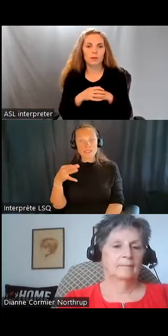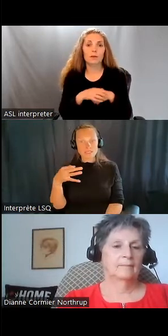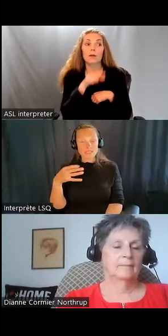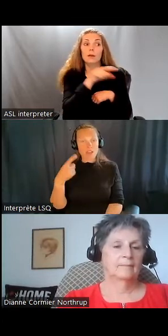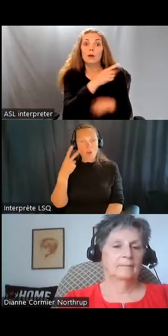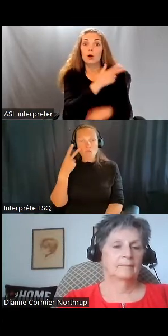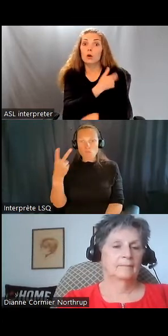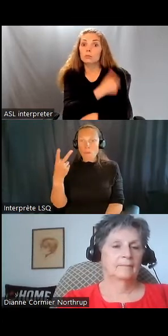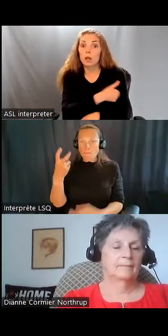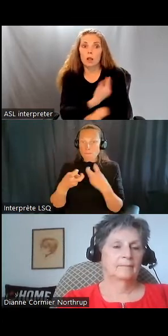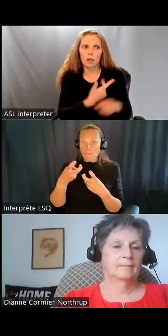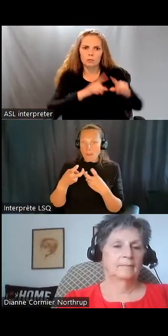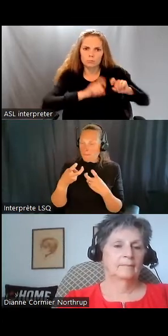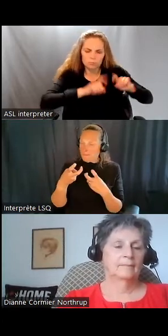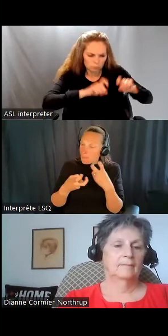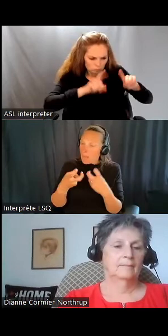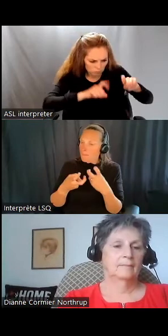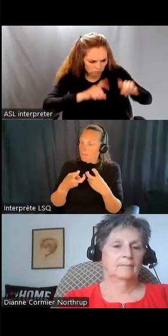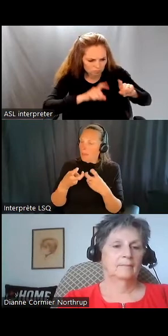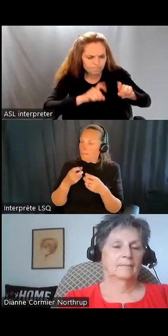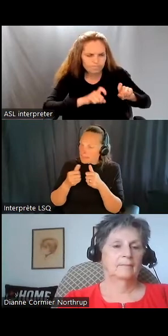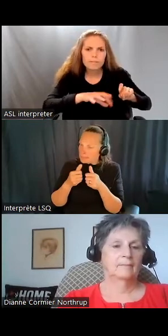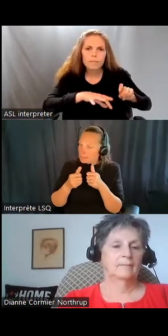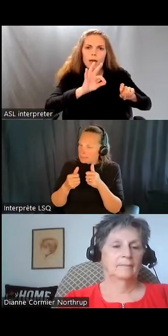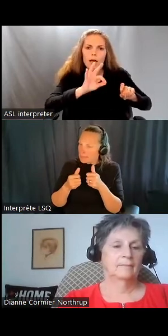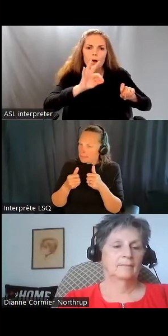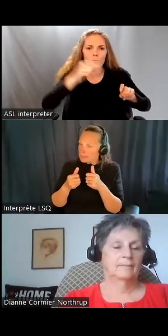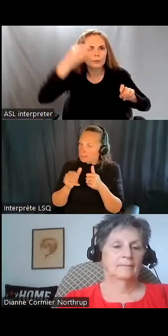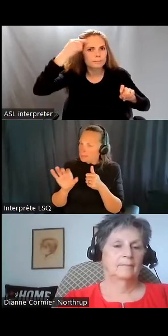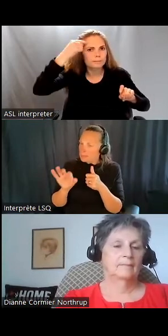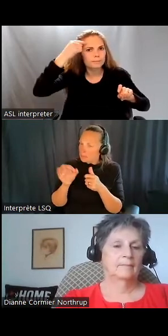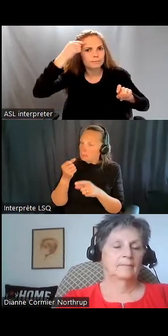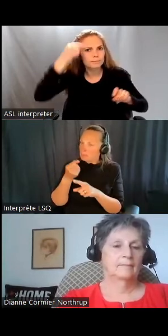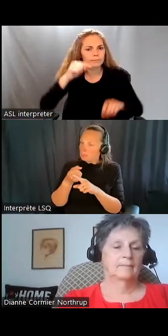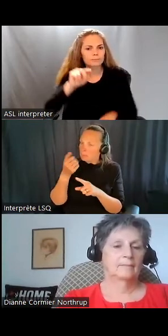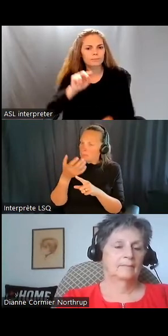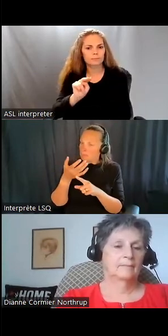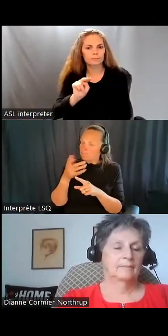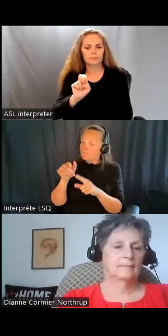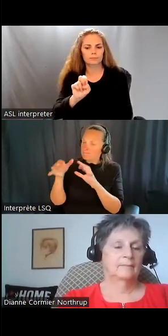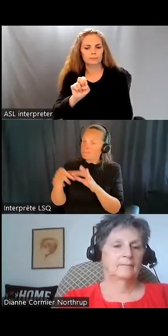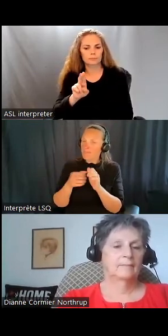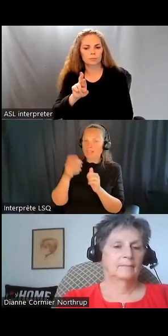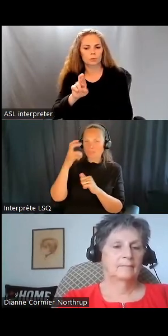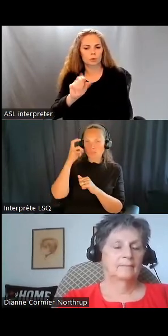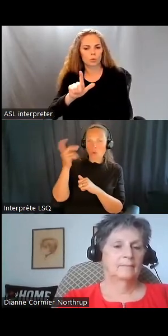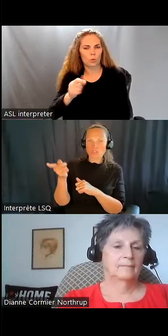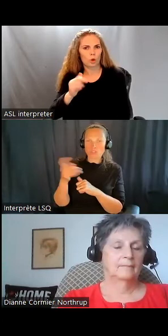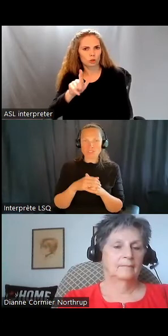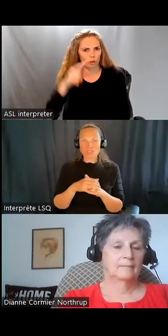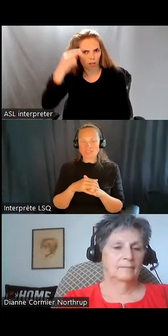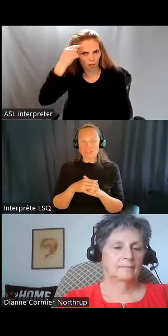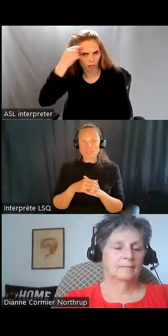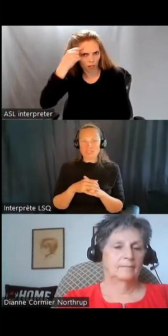et ils ont fait toutes sortes de tests pour trouver que c'était quelque chose de neurologique. Et je me